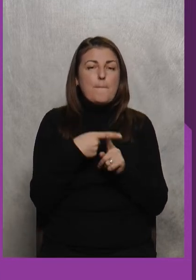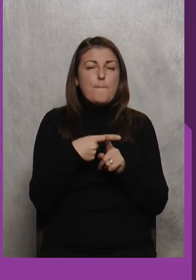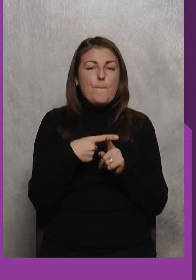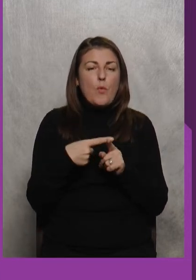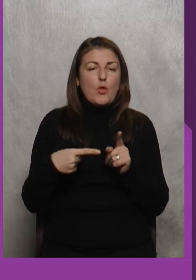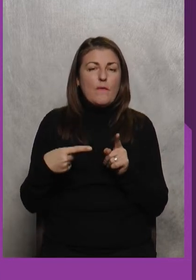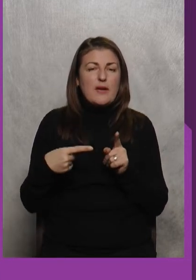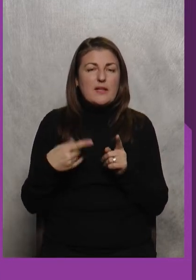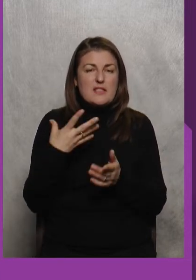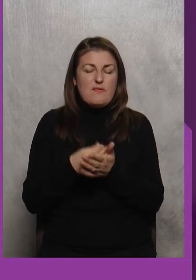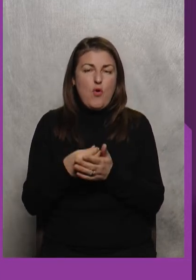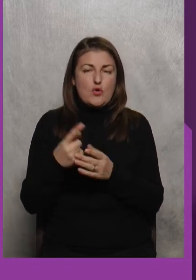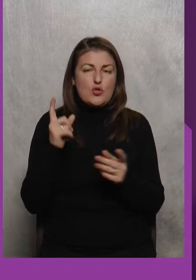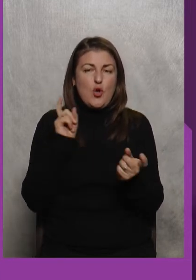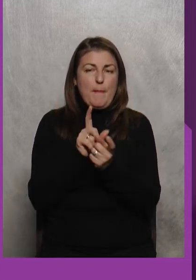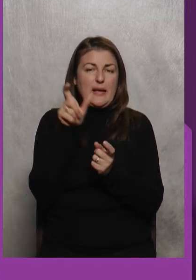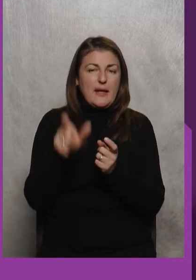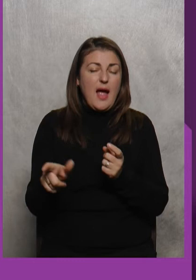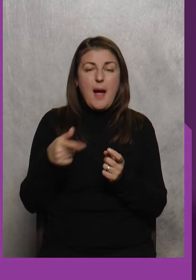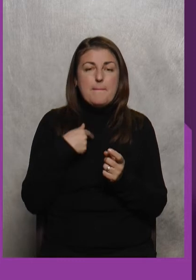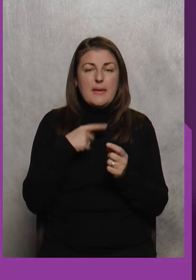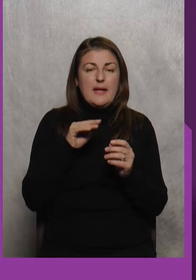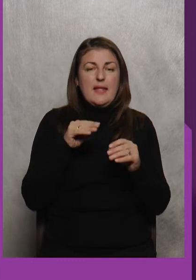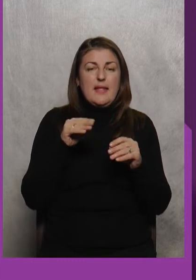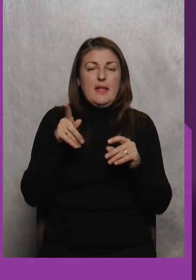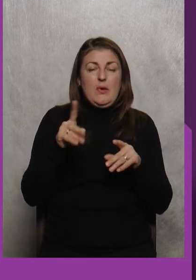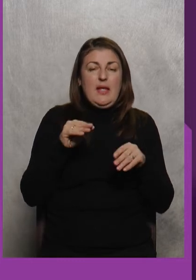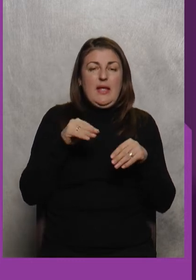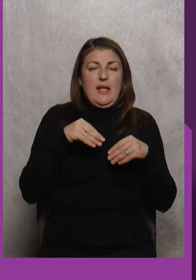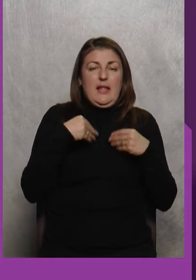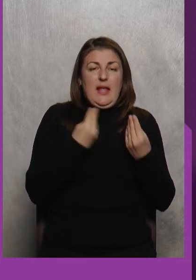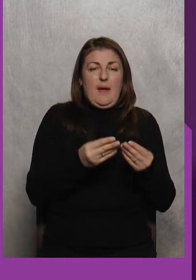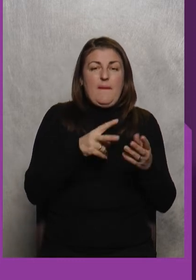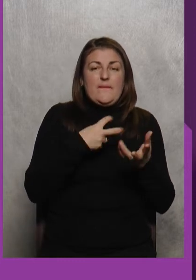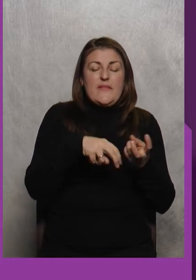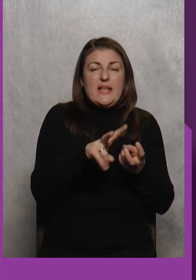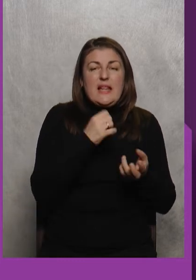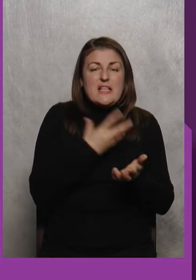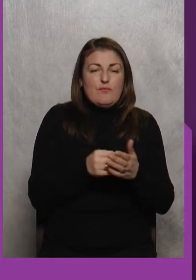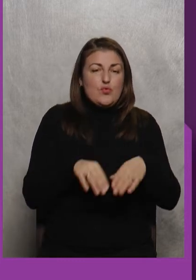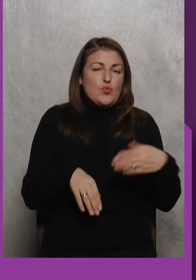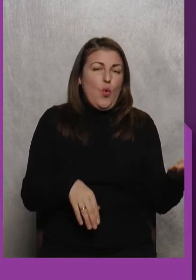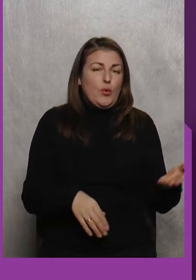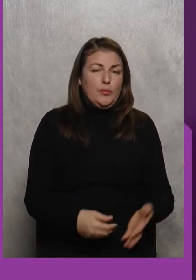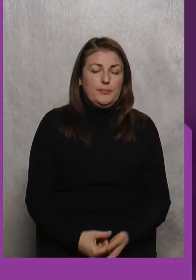Він вже на головному Турнірі Вийти на свою сторону